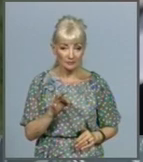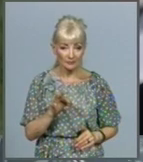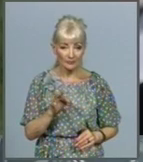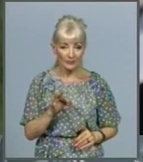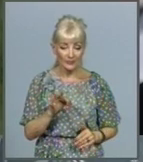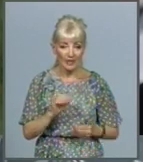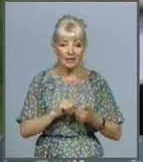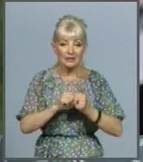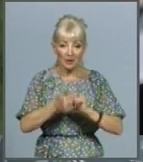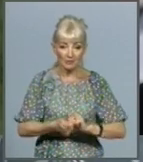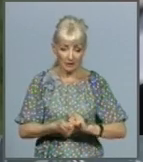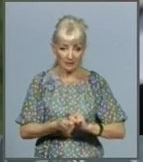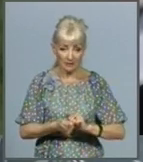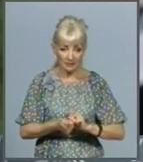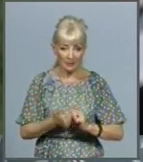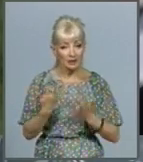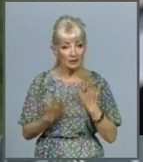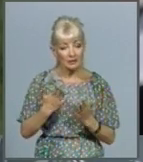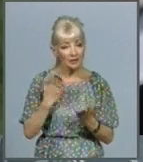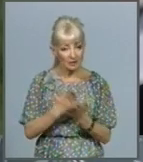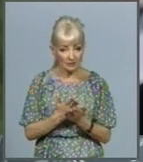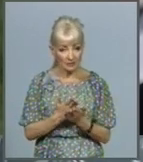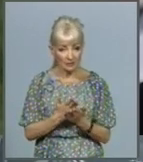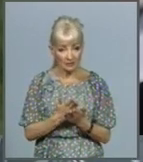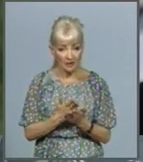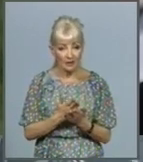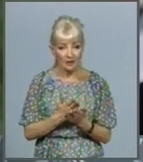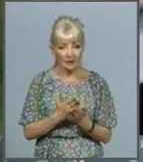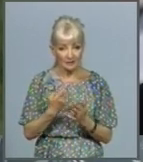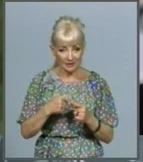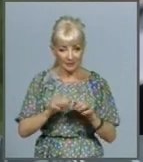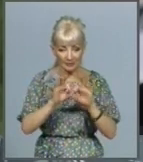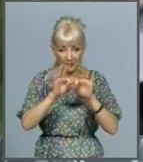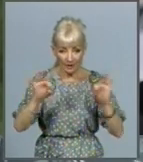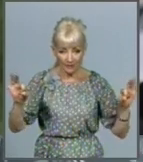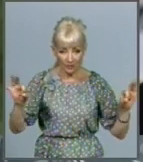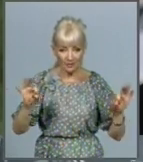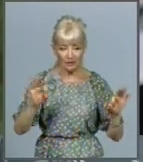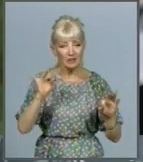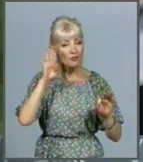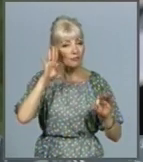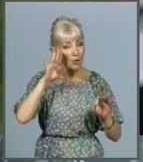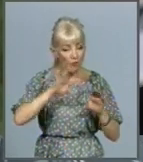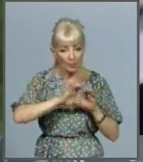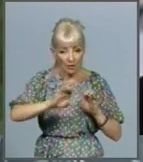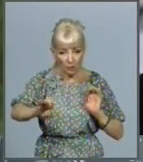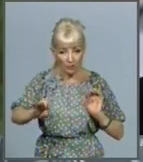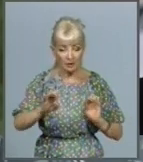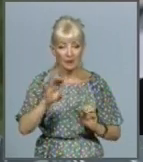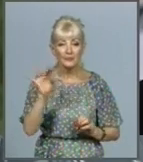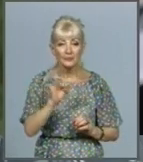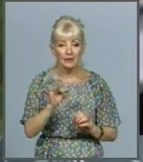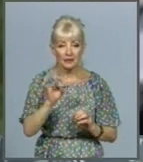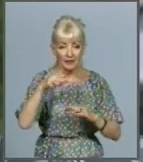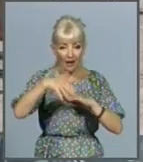якщо є і водопроводні канали, і ливнівка. Тобто,